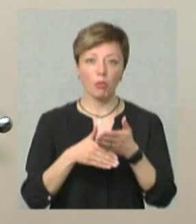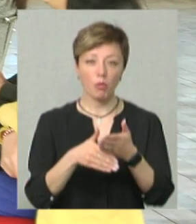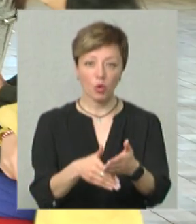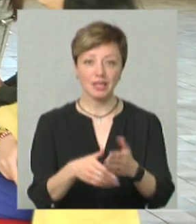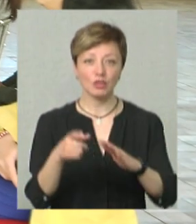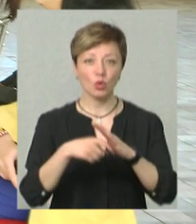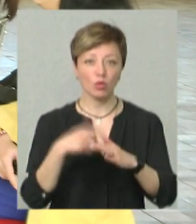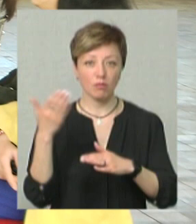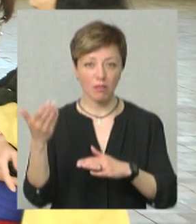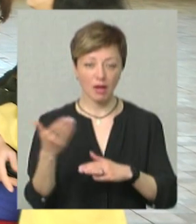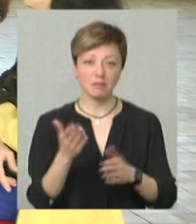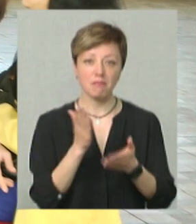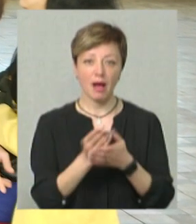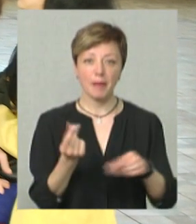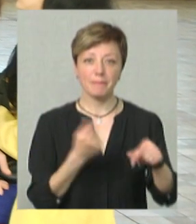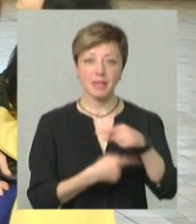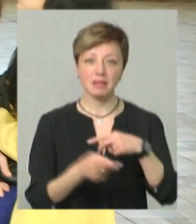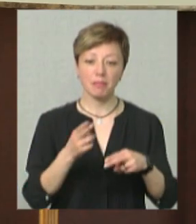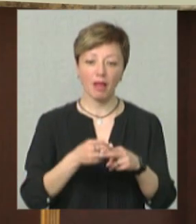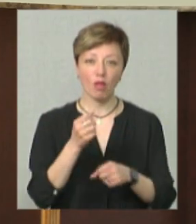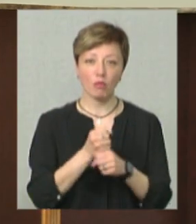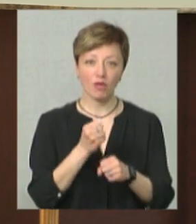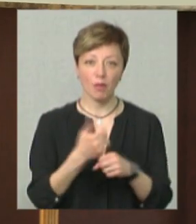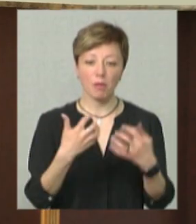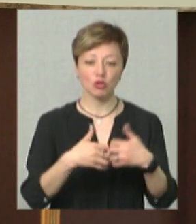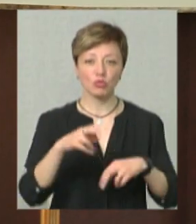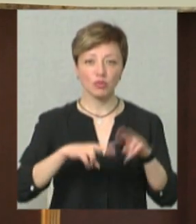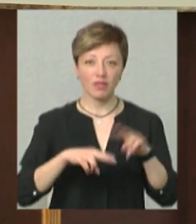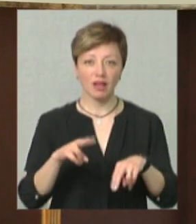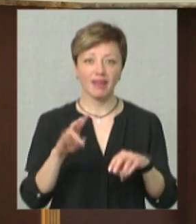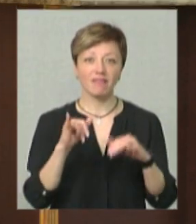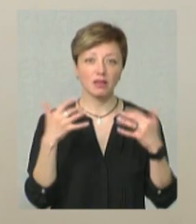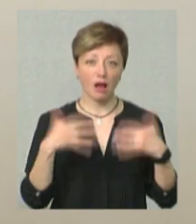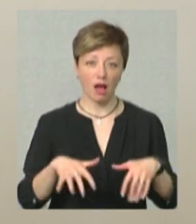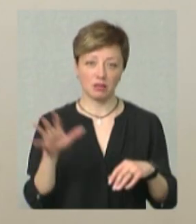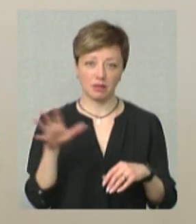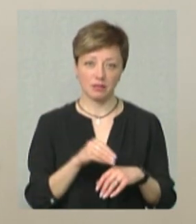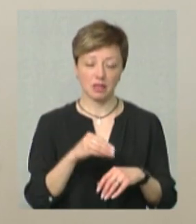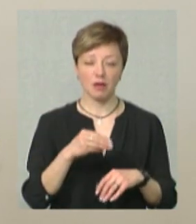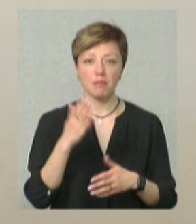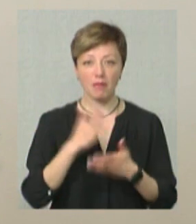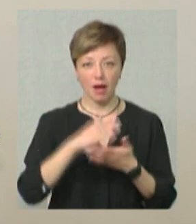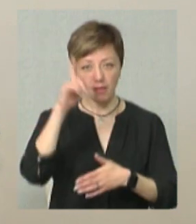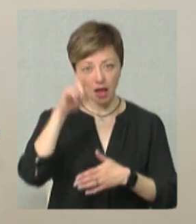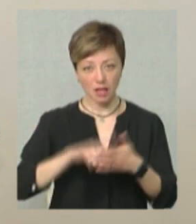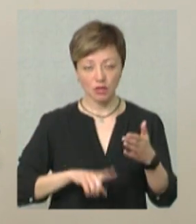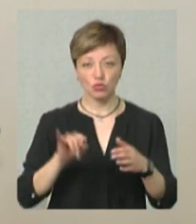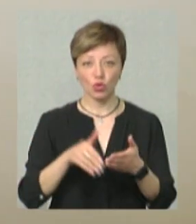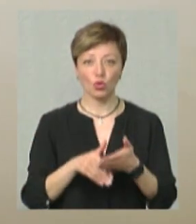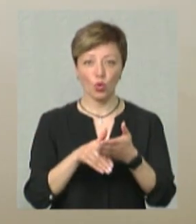підприємцям з Донбасу, які мали бізнес у сфері металообробки, башидобудування та втратили все. Маємо надію, що донорські